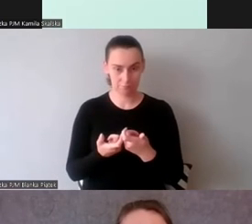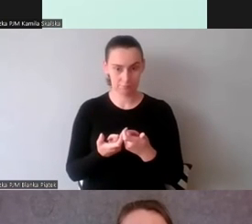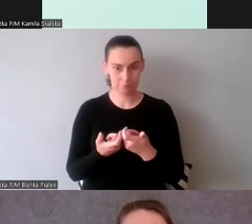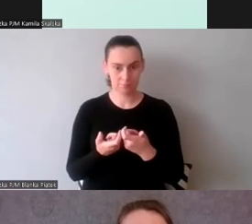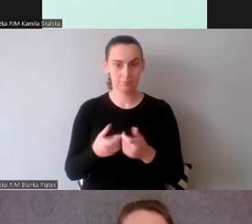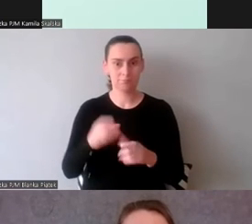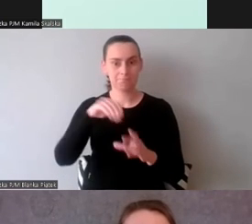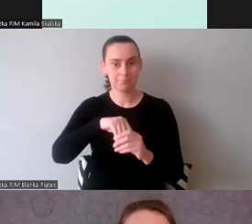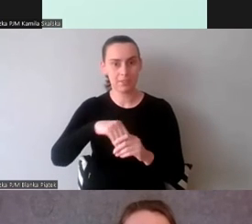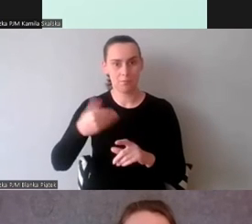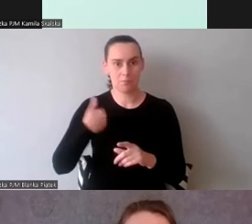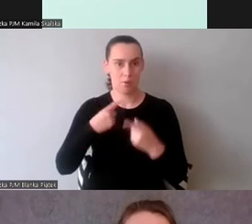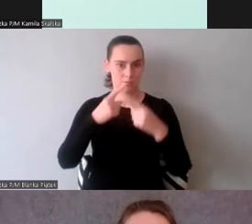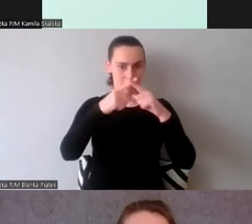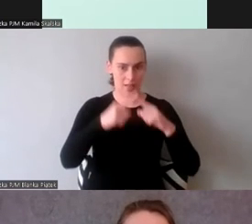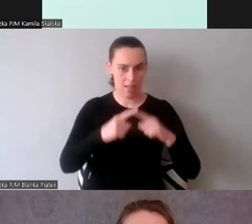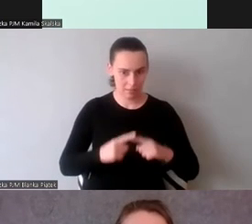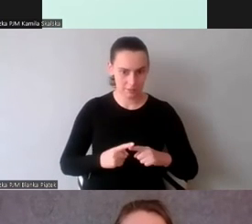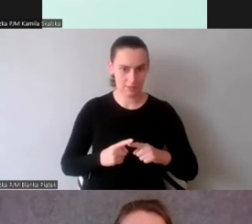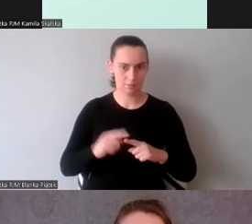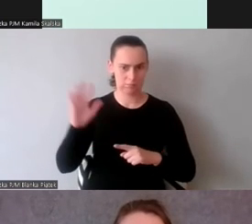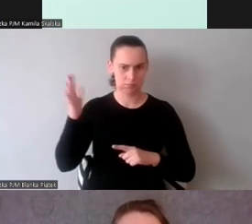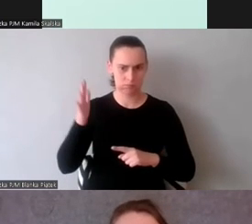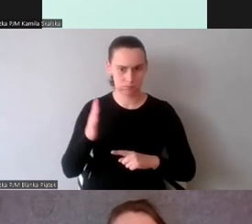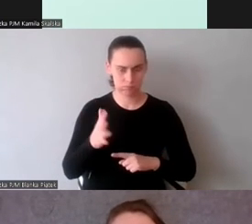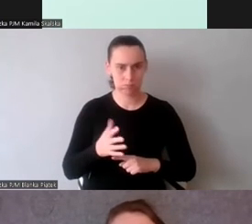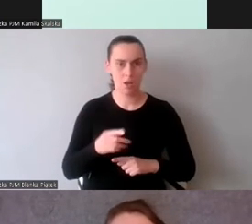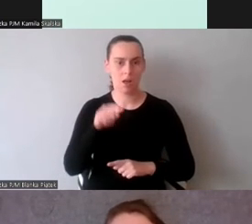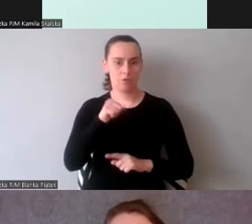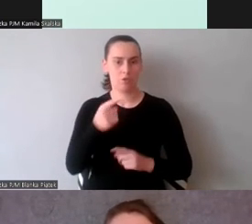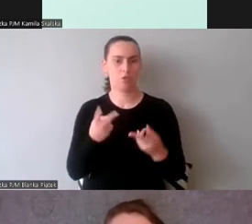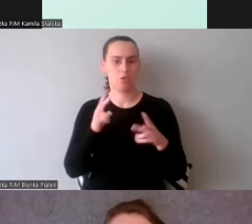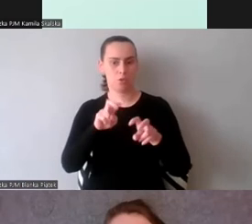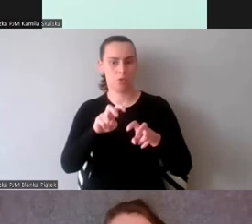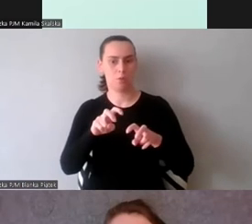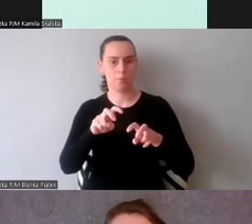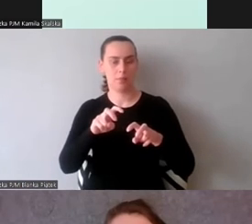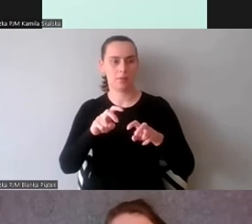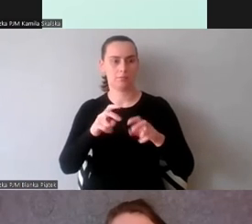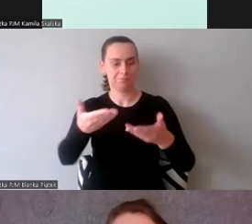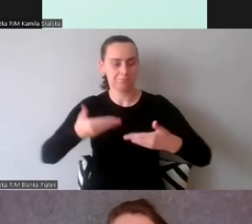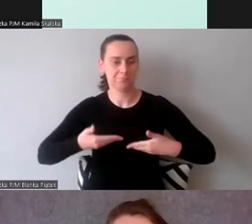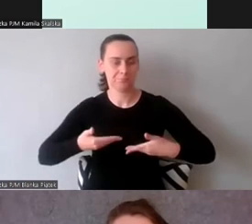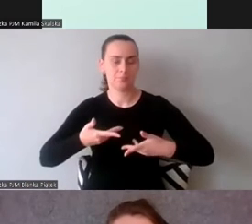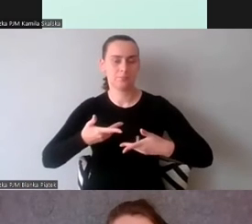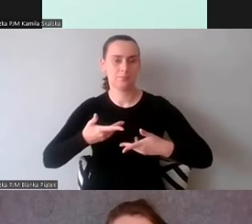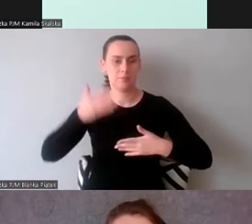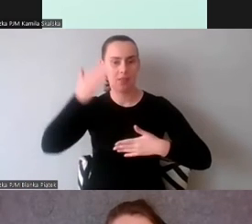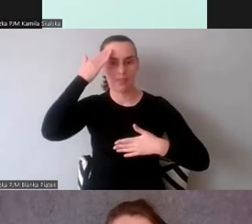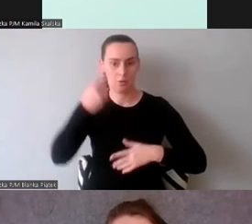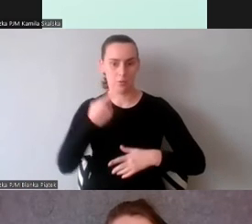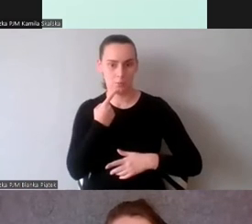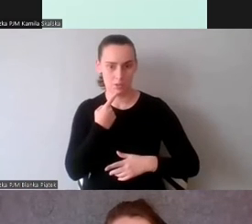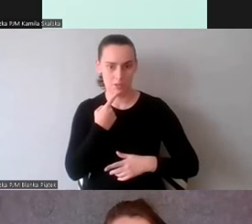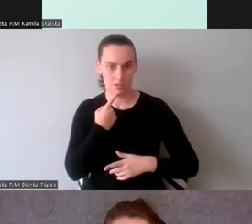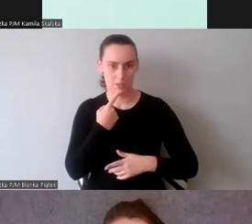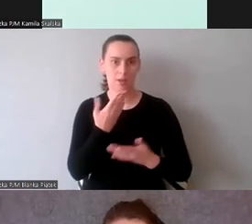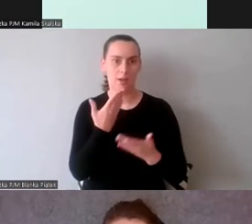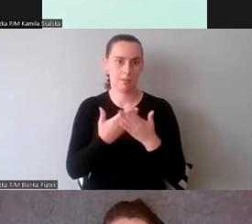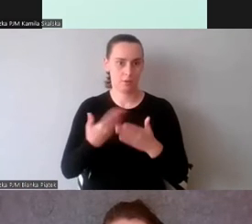wykonaliśmy wiele testów. To badanie miało zmierzyć znajomość języka, stąd wykonaliśmy test Diala